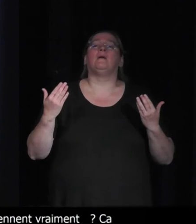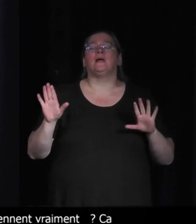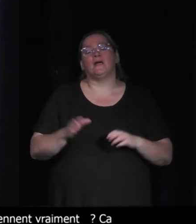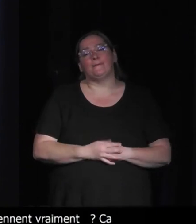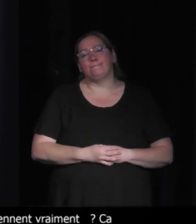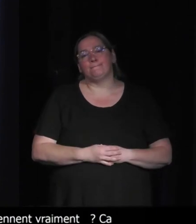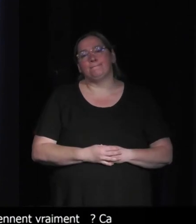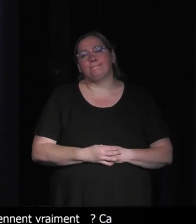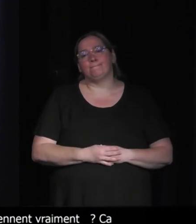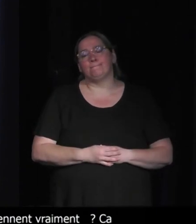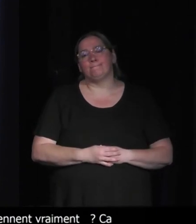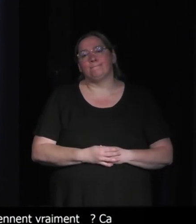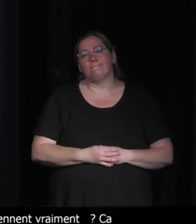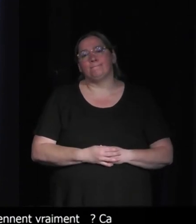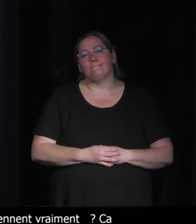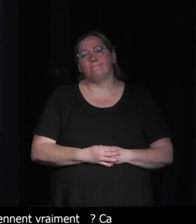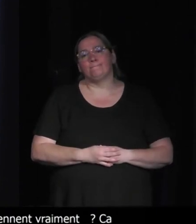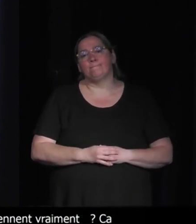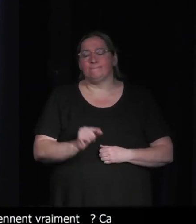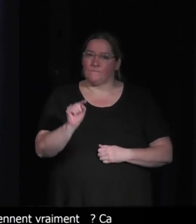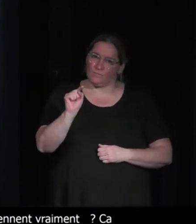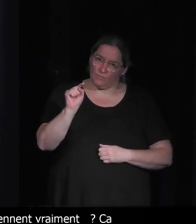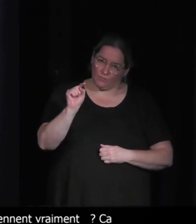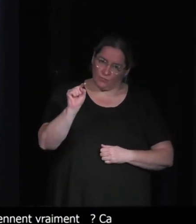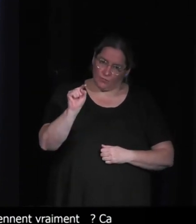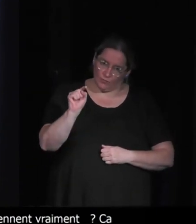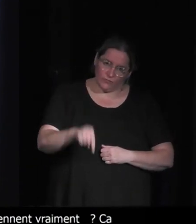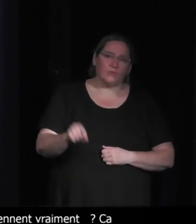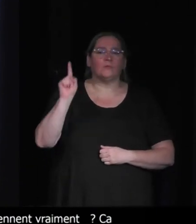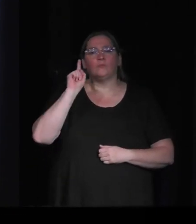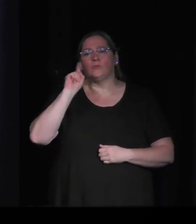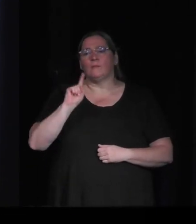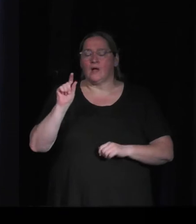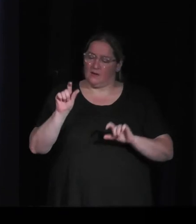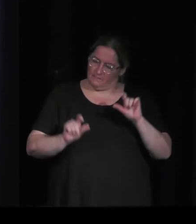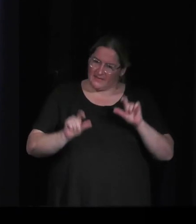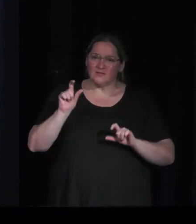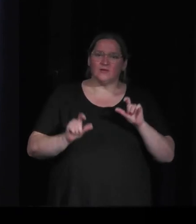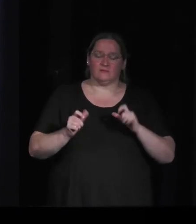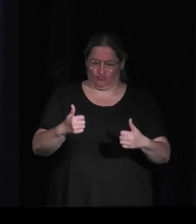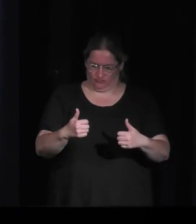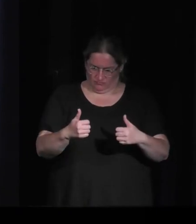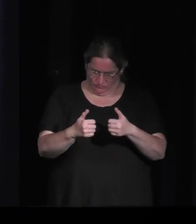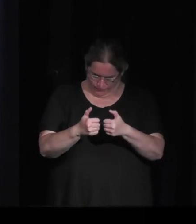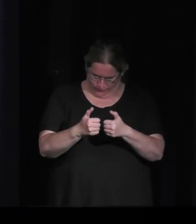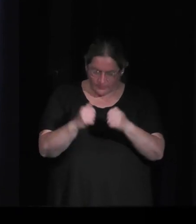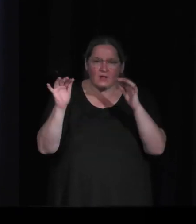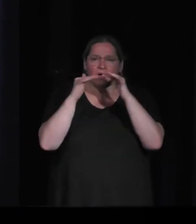proposer des propos plus concrets, plus cohérents sur le sujet, ce serait intéressant. Après, peut-être aussi qu